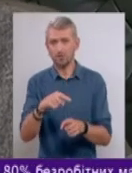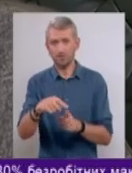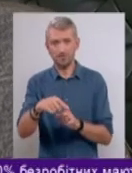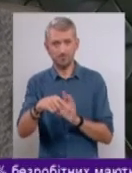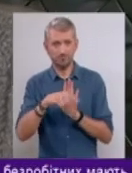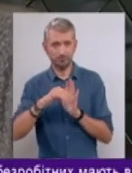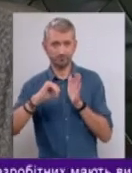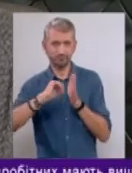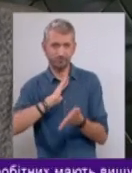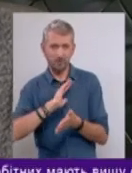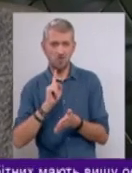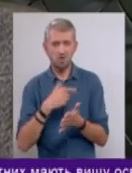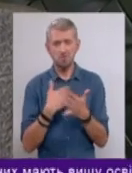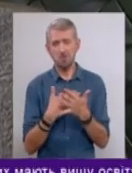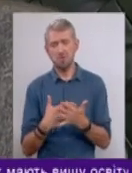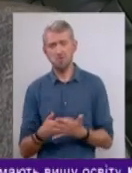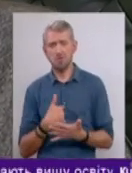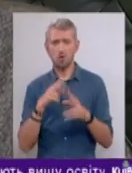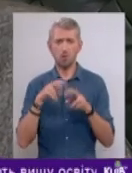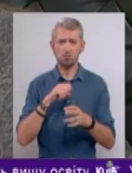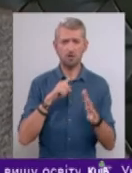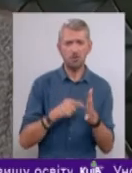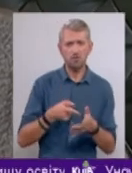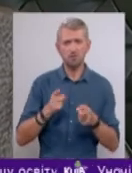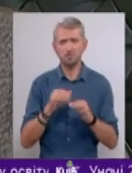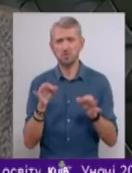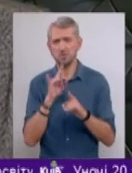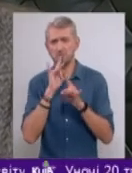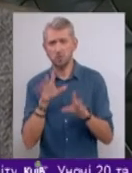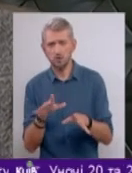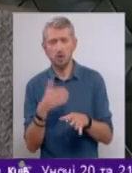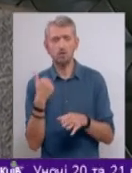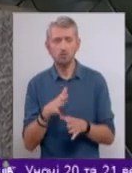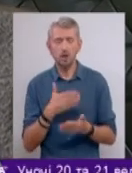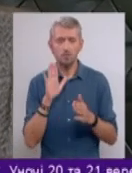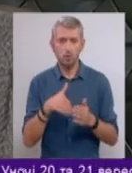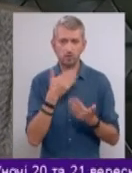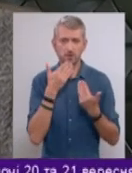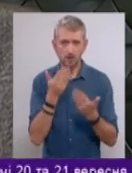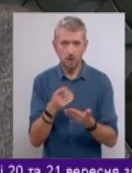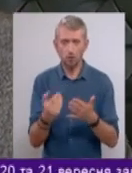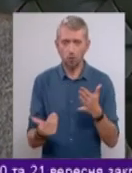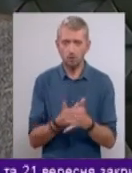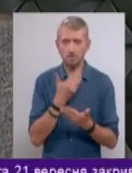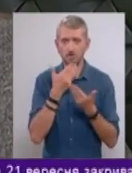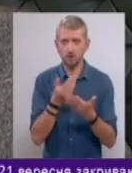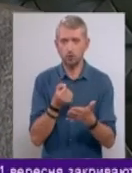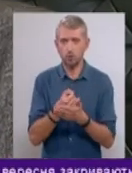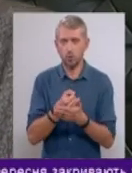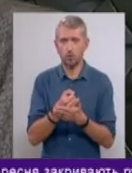якась стандартна відписка, що так, так, ми розглянемо ваше питання, але насправді нічого відбуватись не буде, вже звертатися з новим запитом до